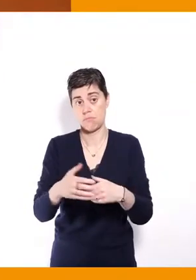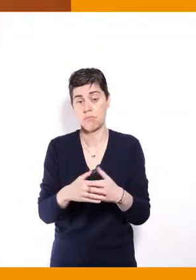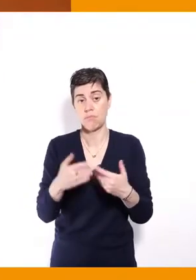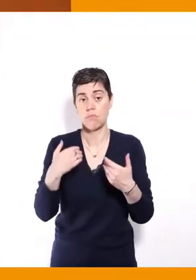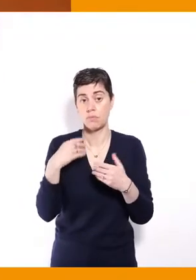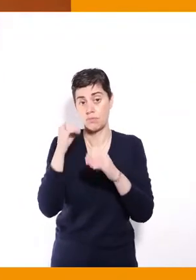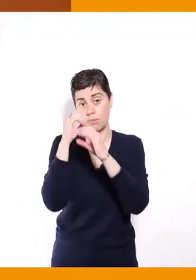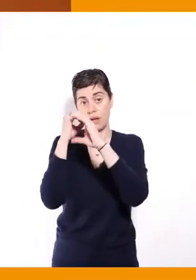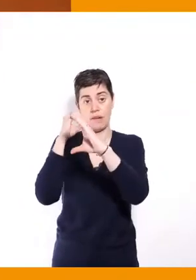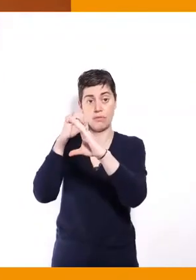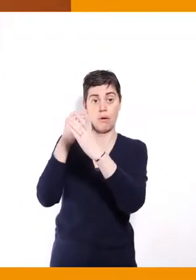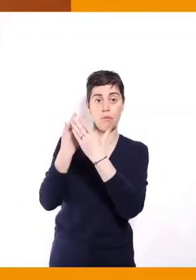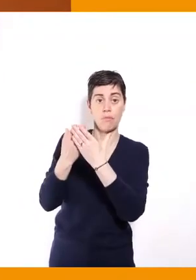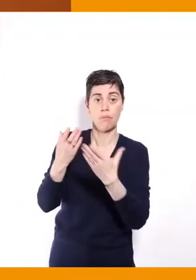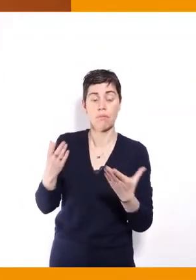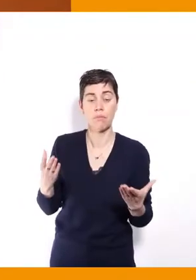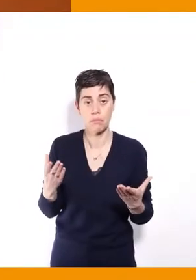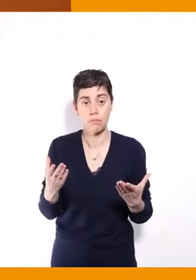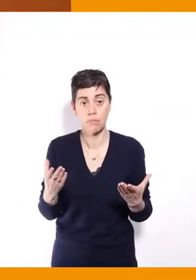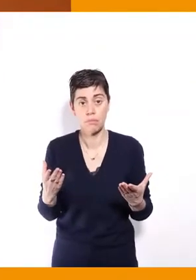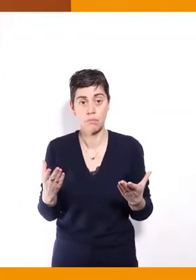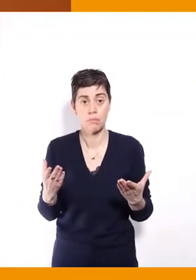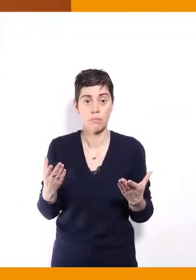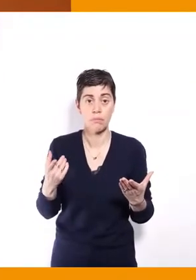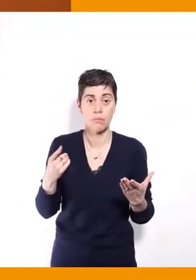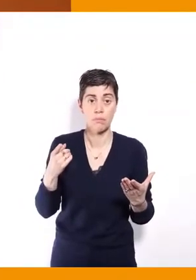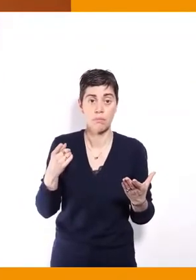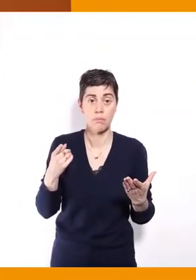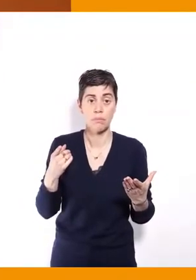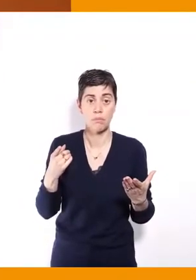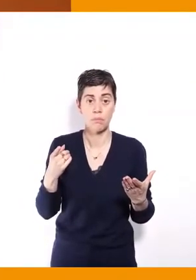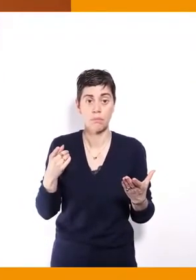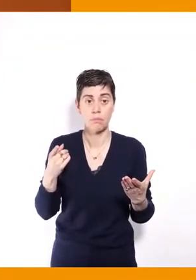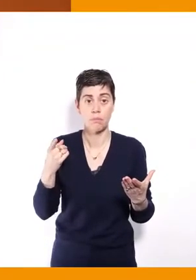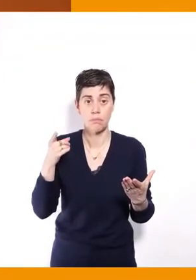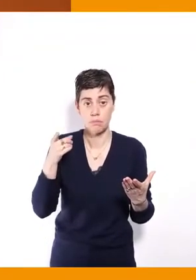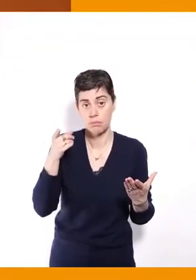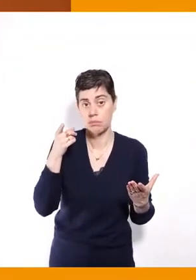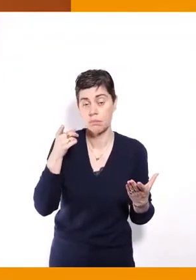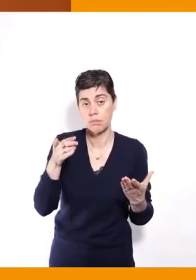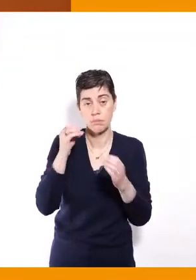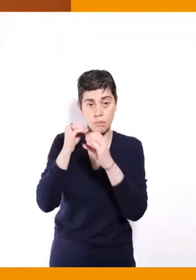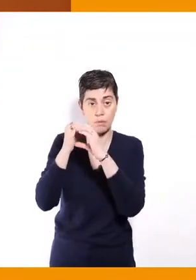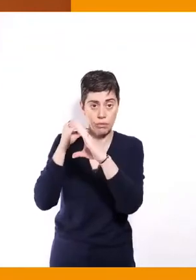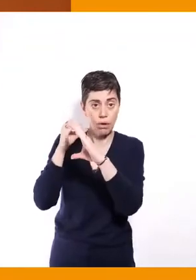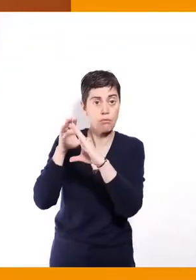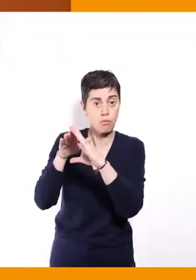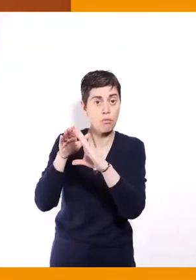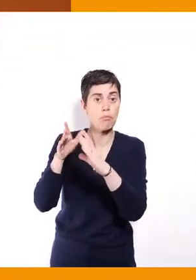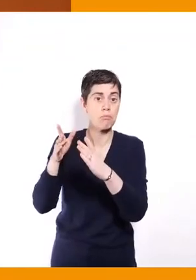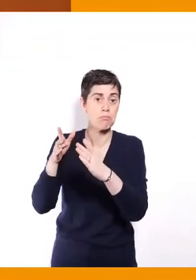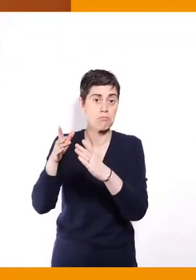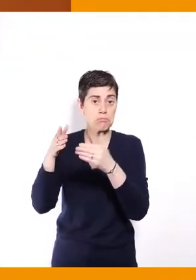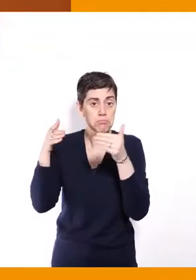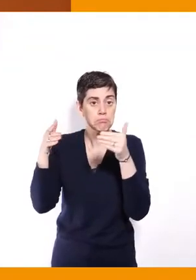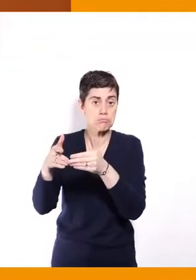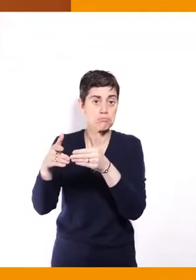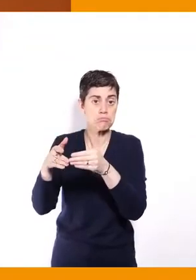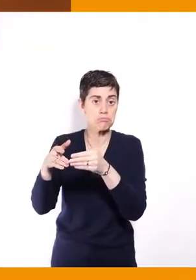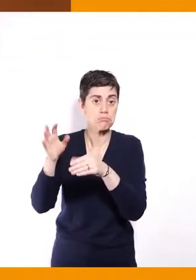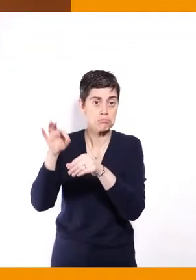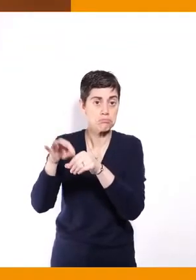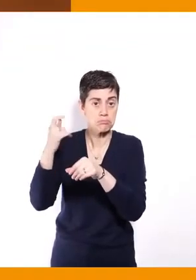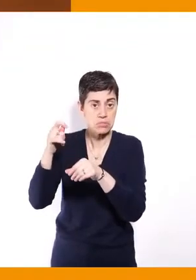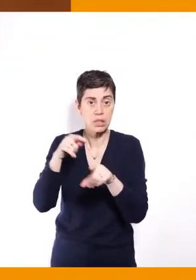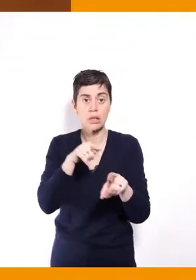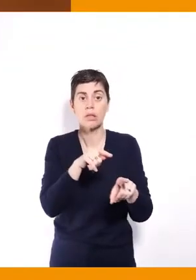pas été suivi de beaucoup d'effets, mais Jacqueline Gourault aujourd'hui est entré au Conseil